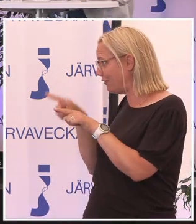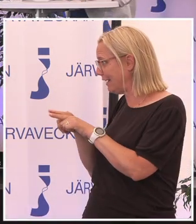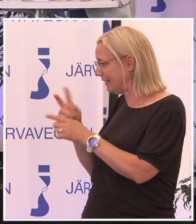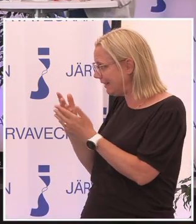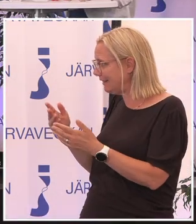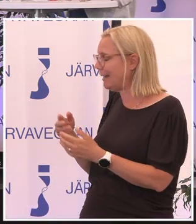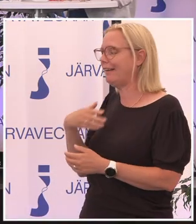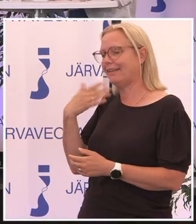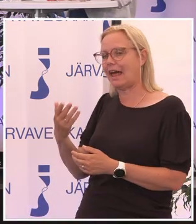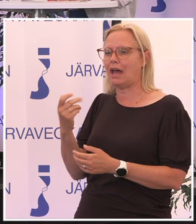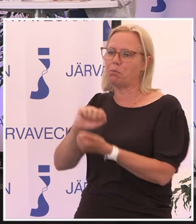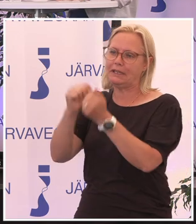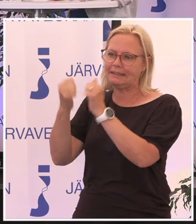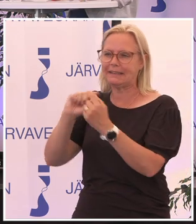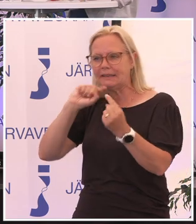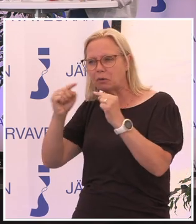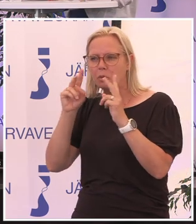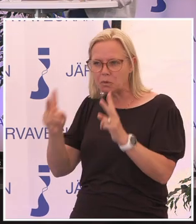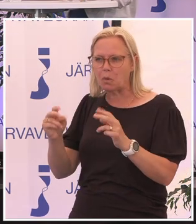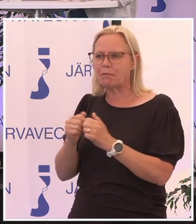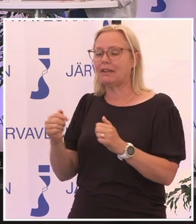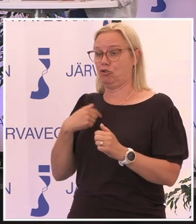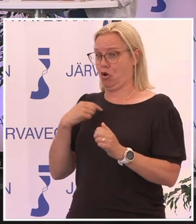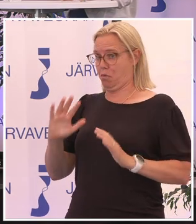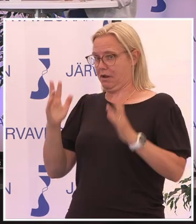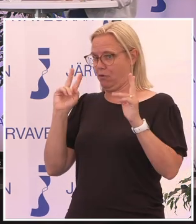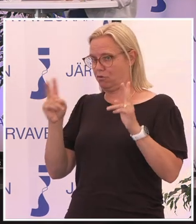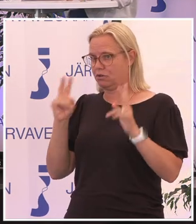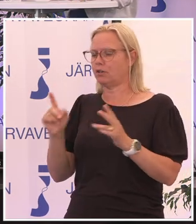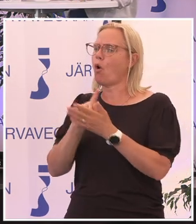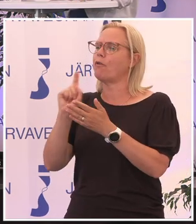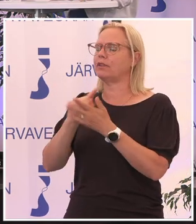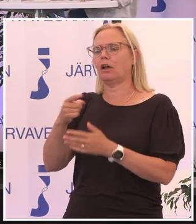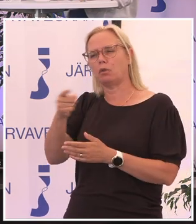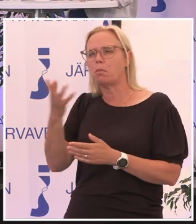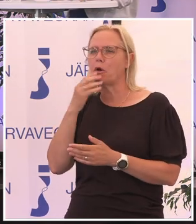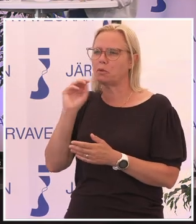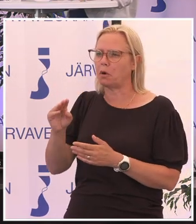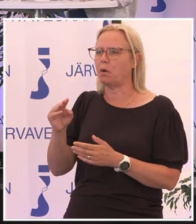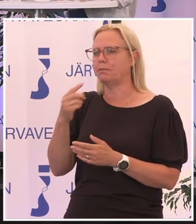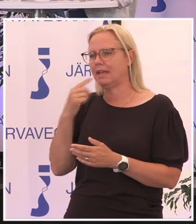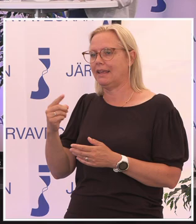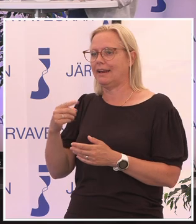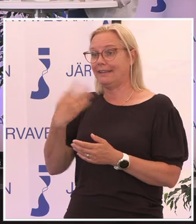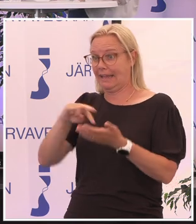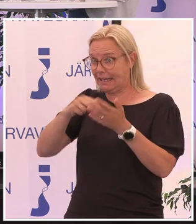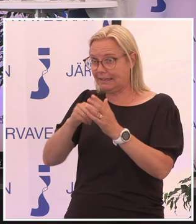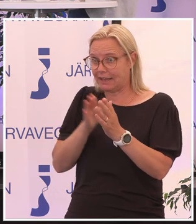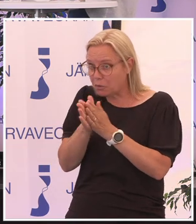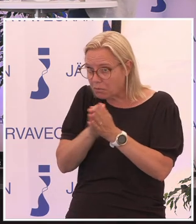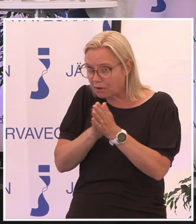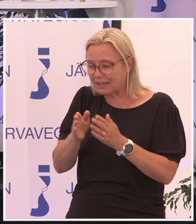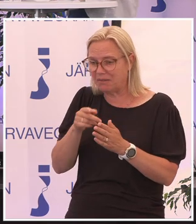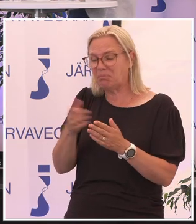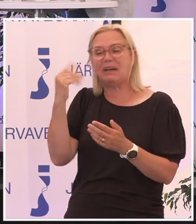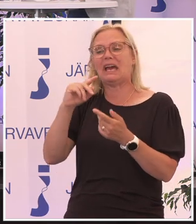något politiskt snack. Men, jag upplever också att ofta så pratar man om att det är tekniska utmaningar. Det